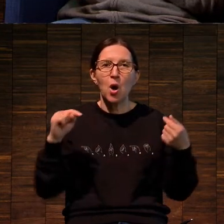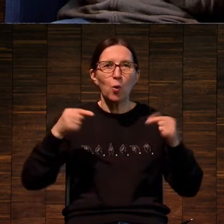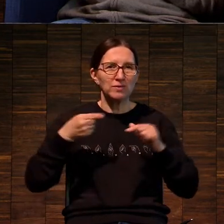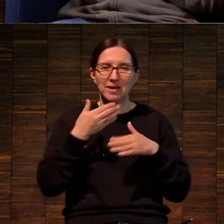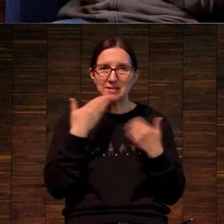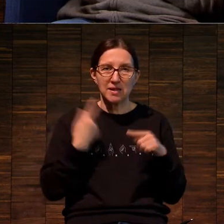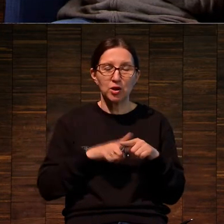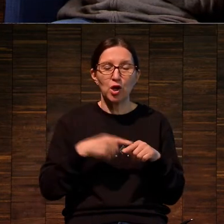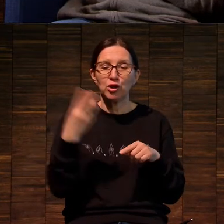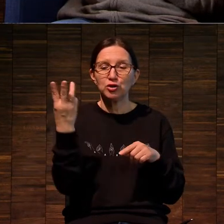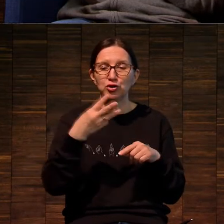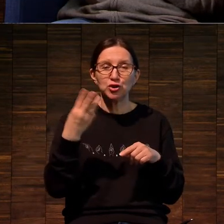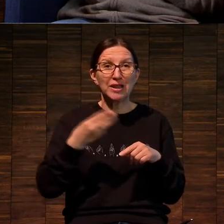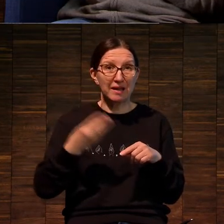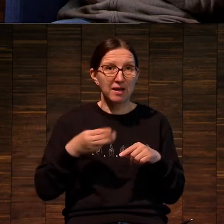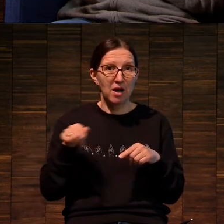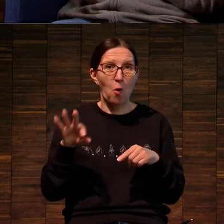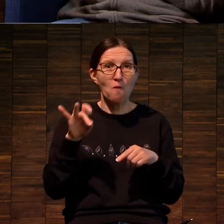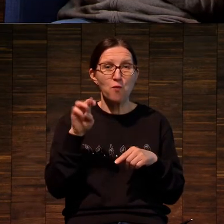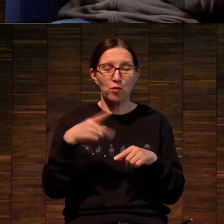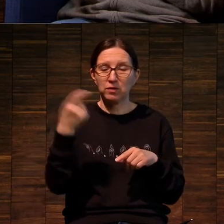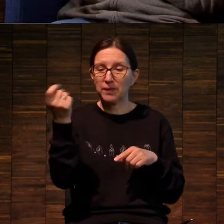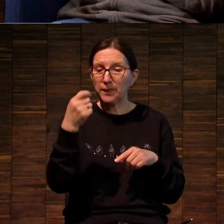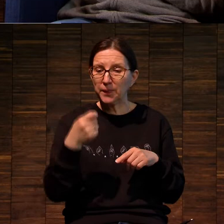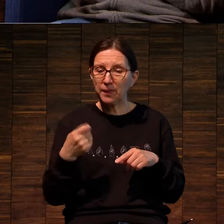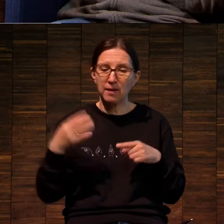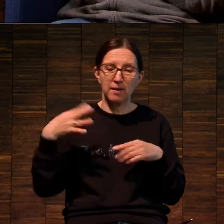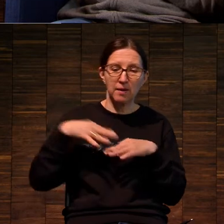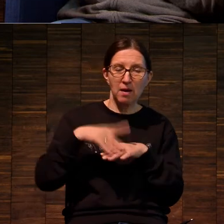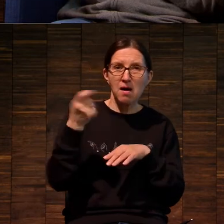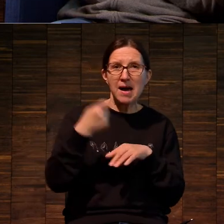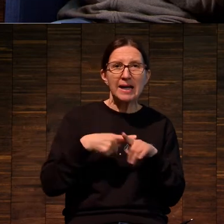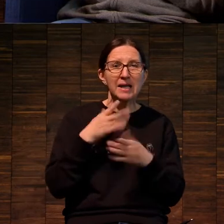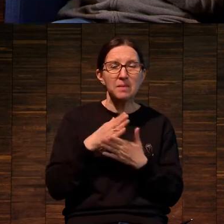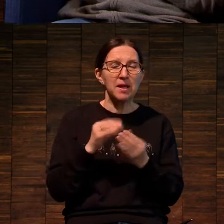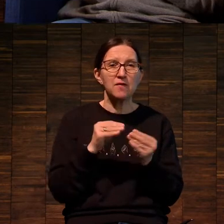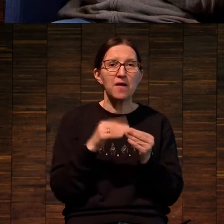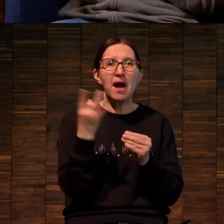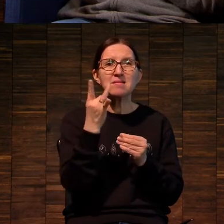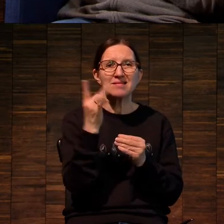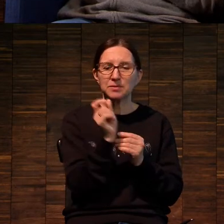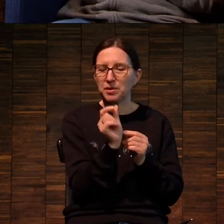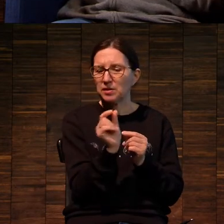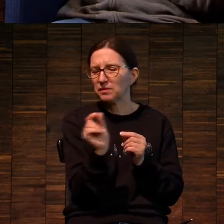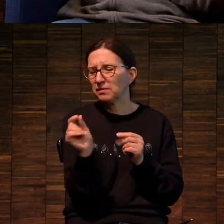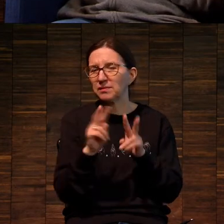Афортный штрих, он всегда или практически всегда, он имеет одну ширину.